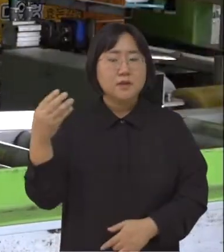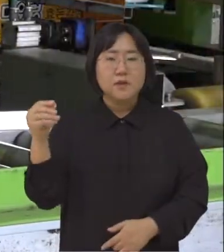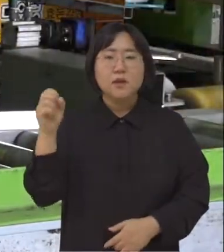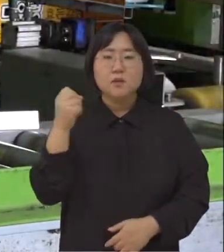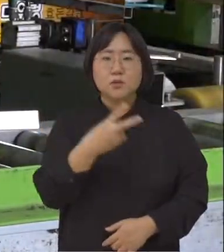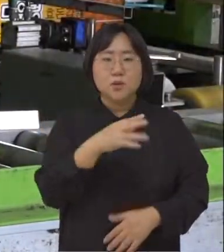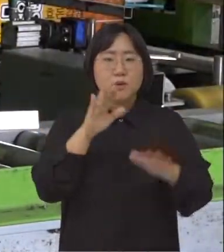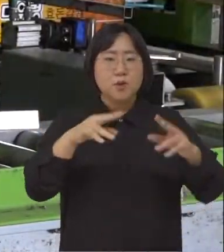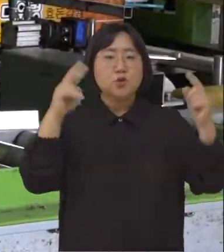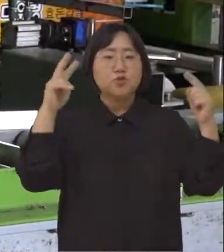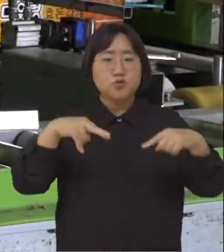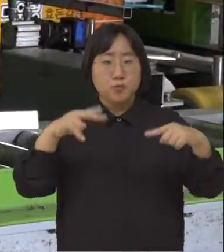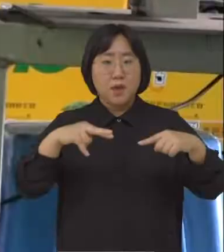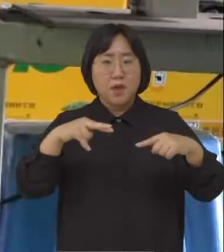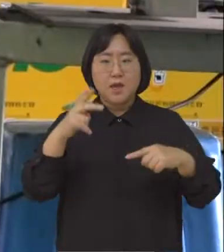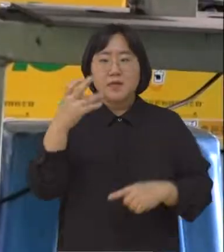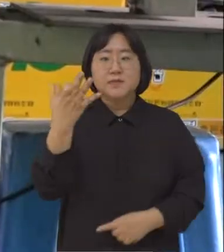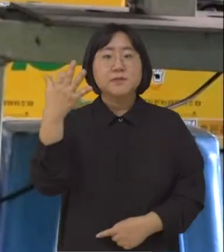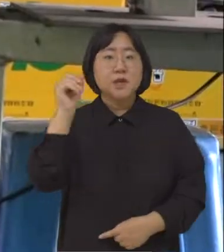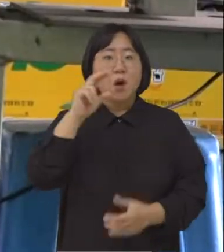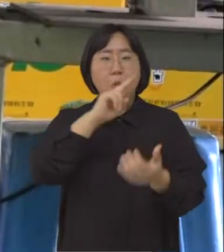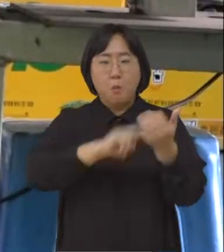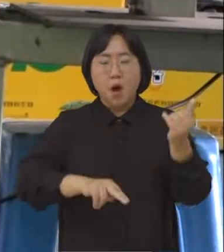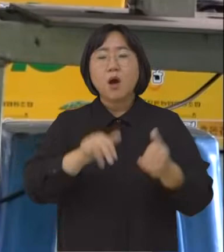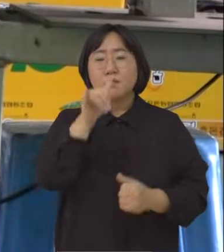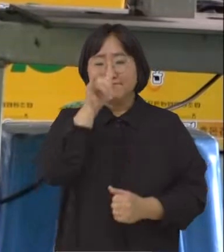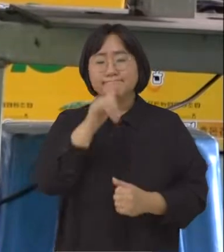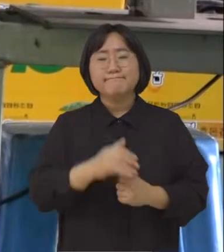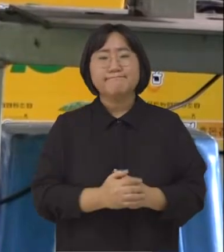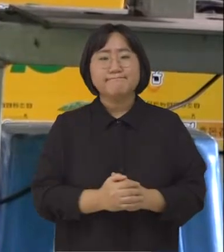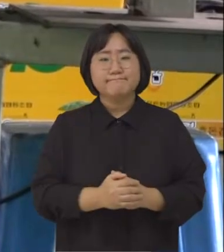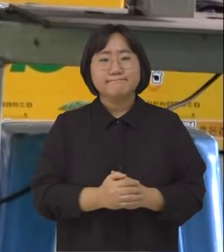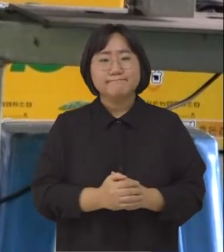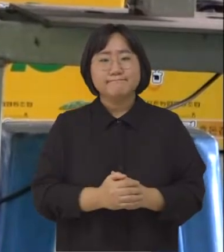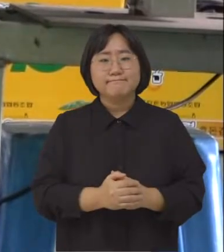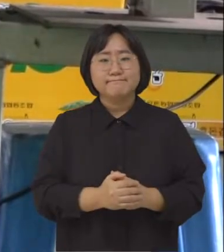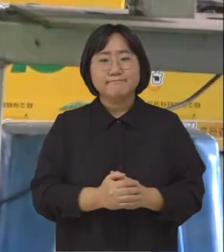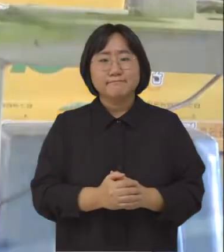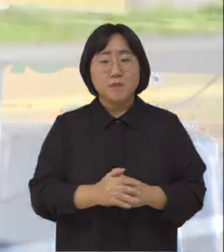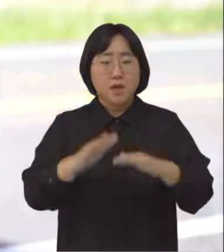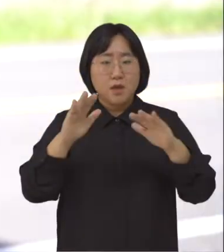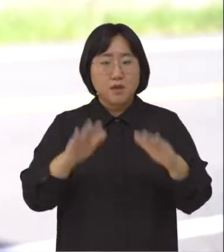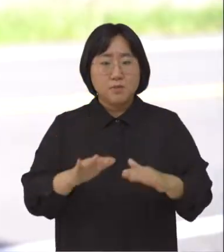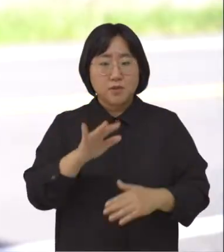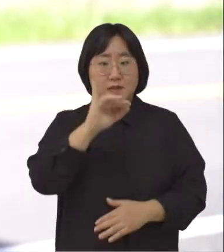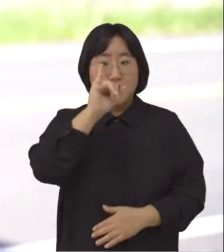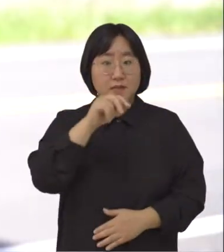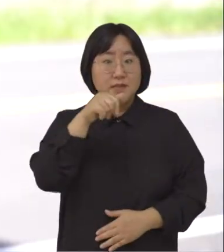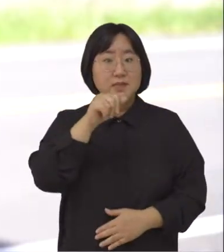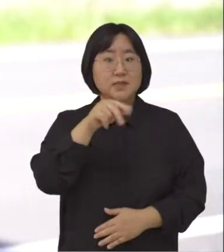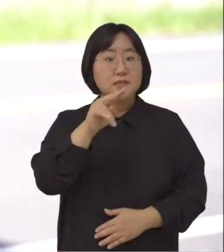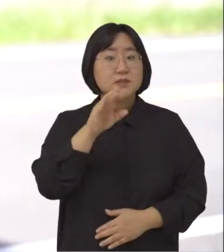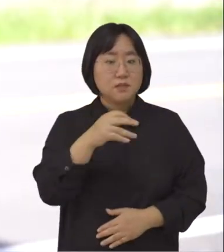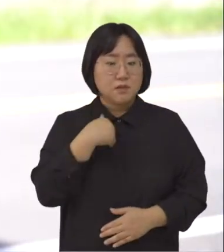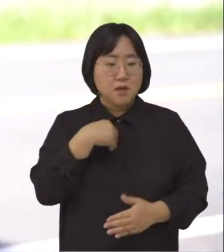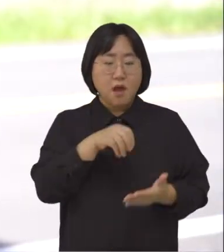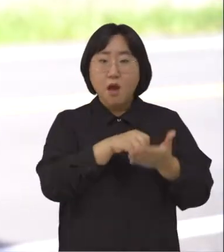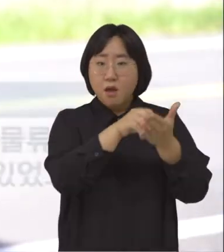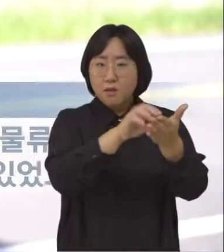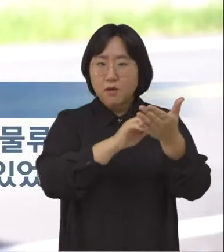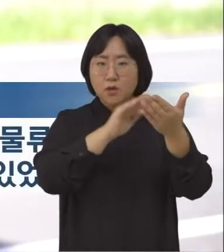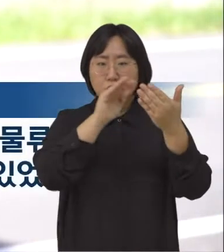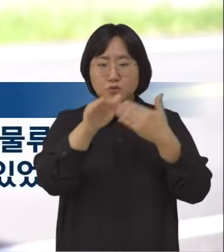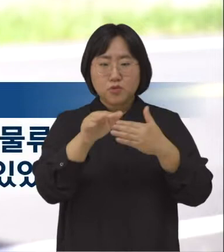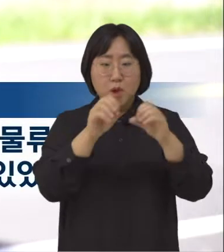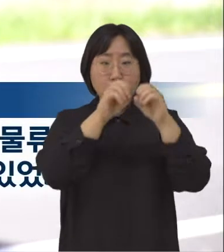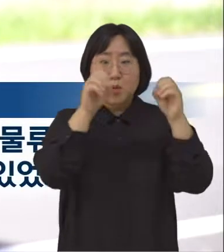2배가 넘는 약 14억 원의 매출을 기록했습니다. 이번에 인정에 입점해가지고 저희가 물류 시스템을 이용해